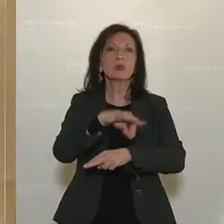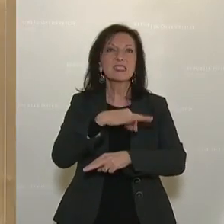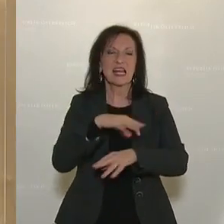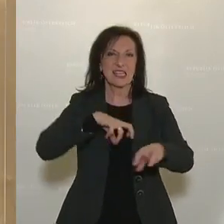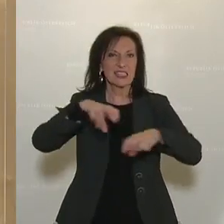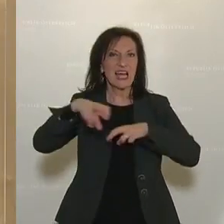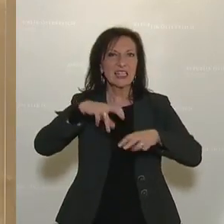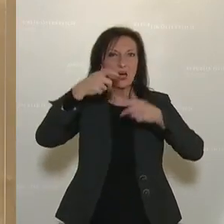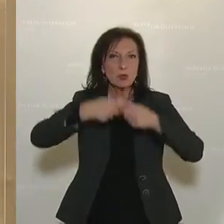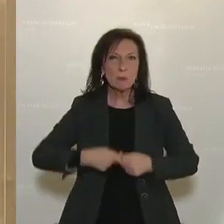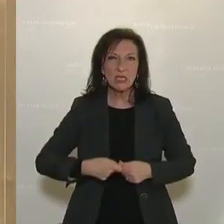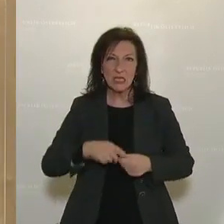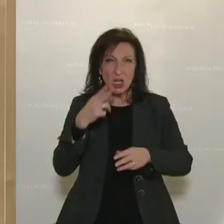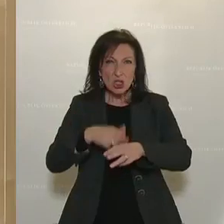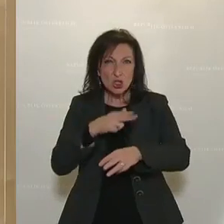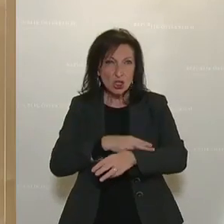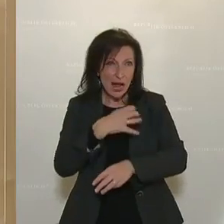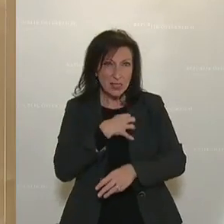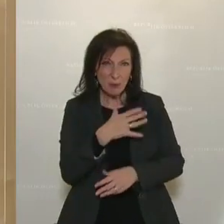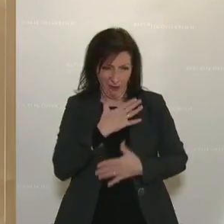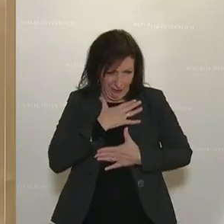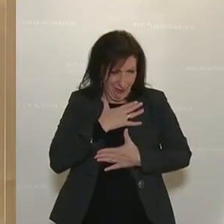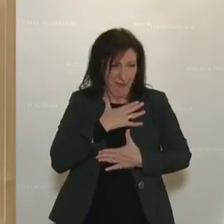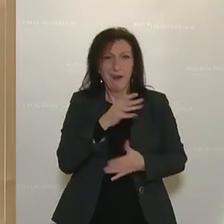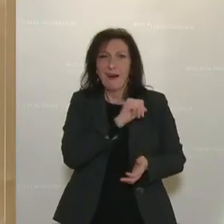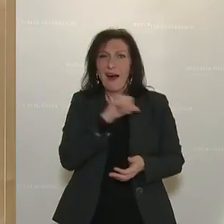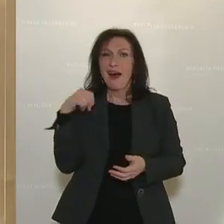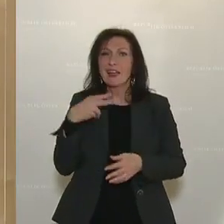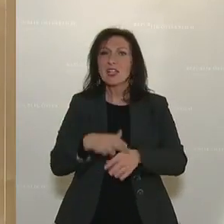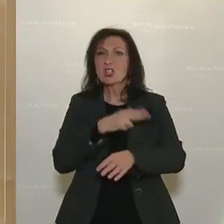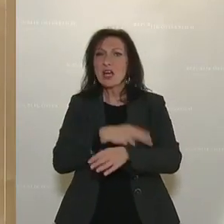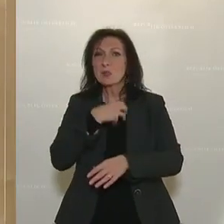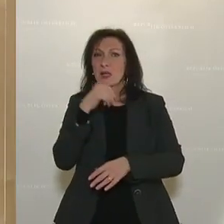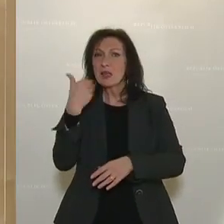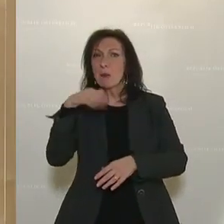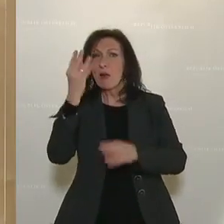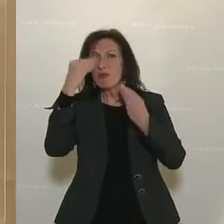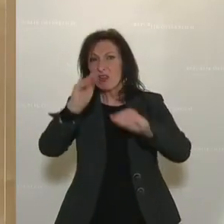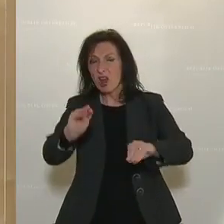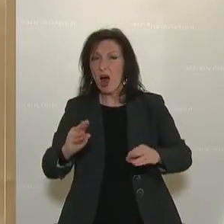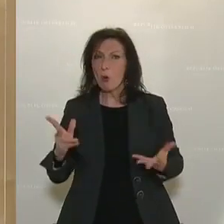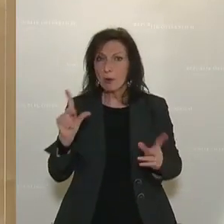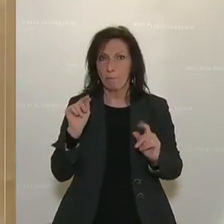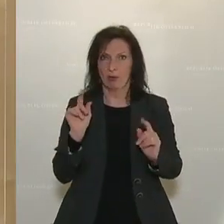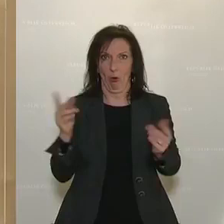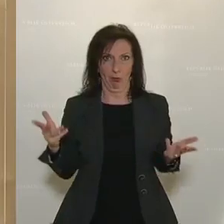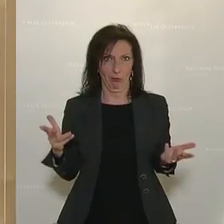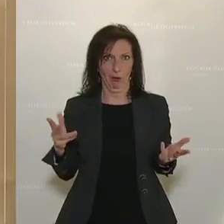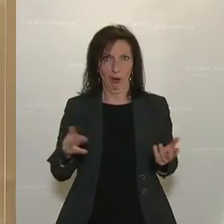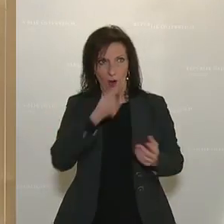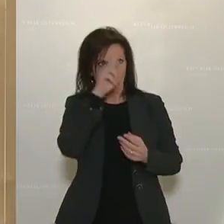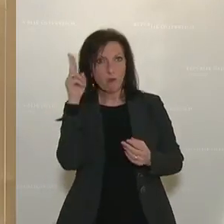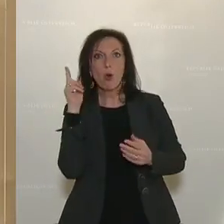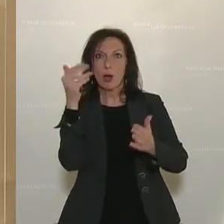Staatsbürgern nicht mehr vertrauen, dann kann es ja nur eine einzige Antwort darauf geben. Und die lautet, dass die Vertretung der